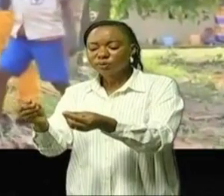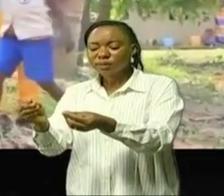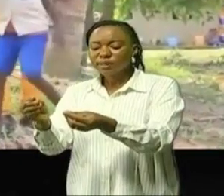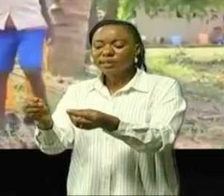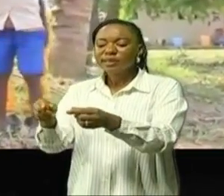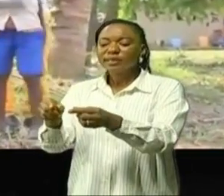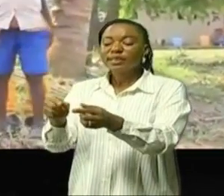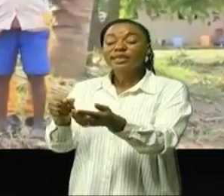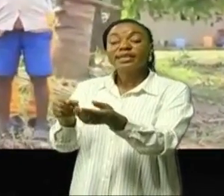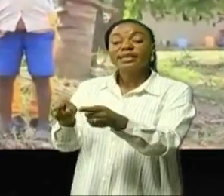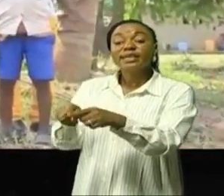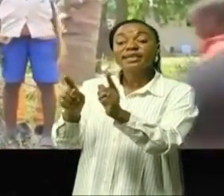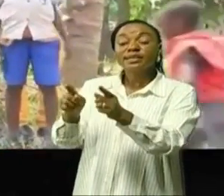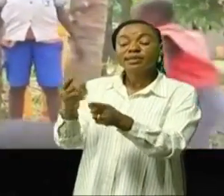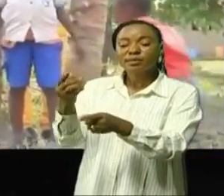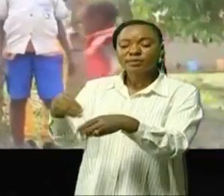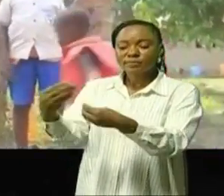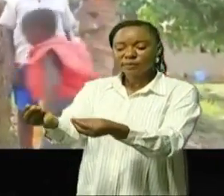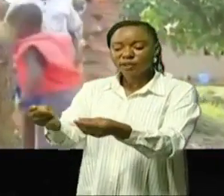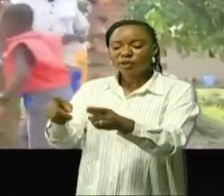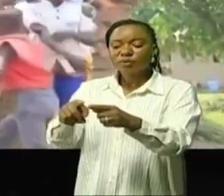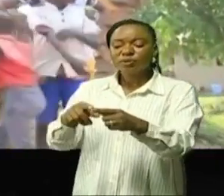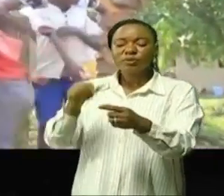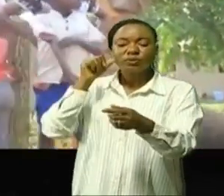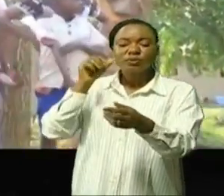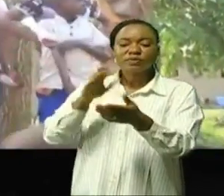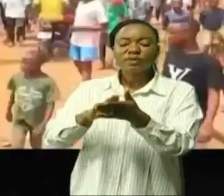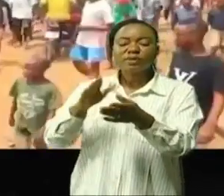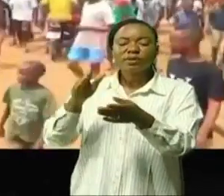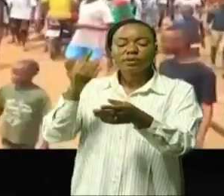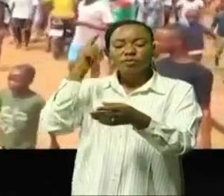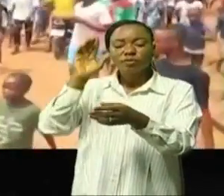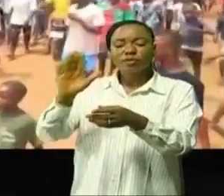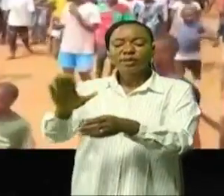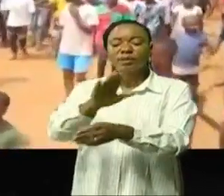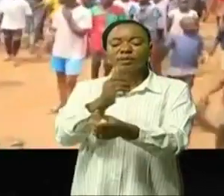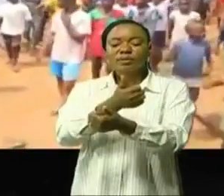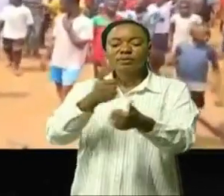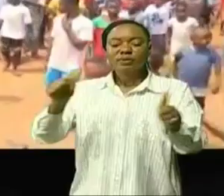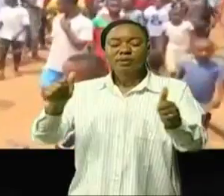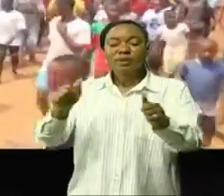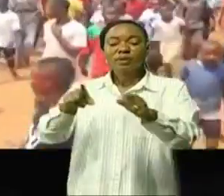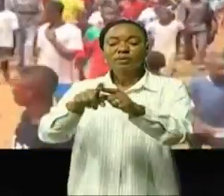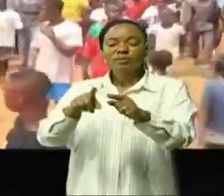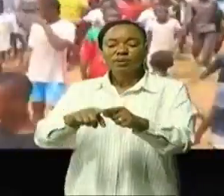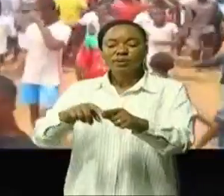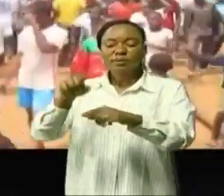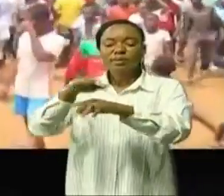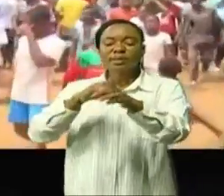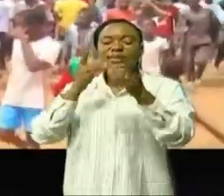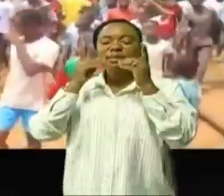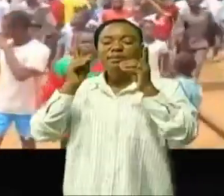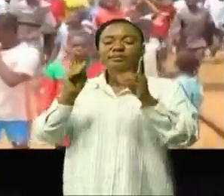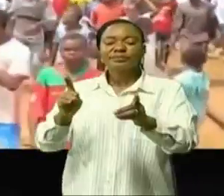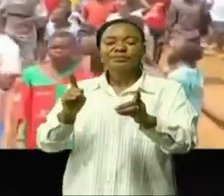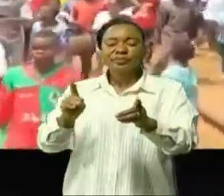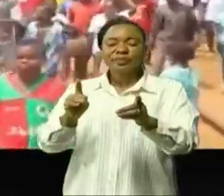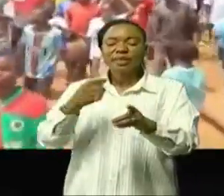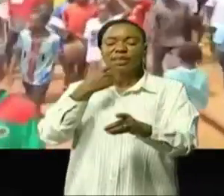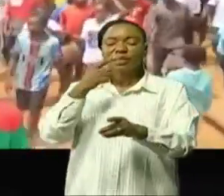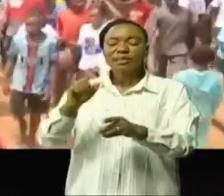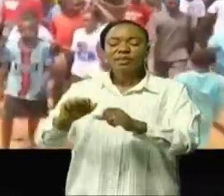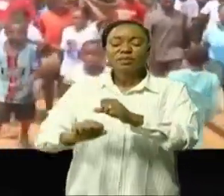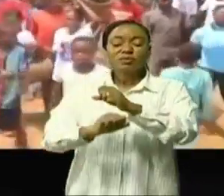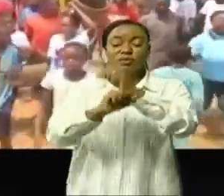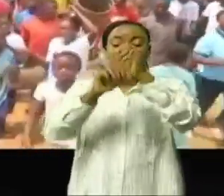et surtout aux femmes pour leur autonomisation au cours d'un meeting il a invité la population à soutenir les actions du